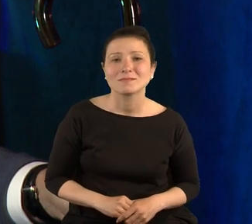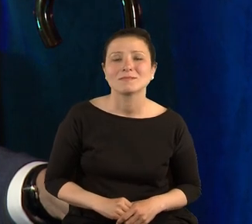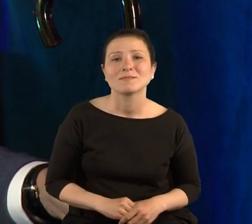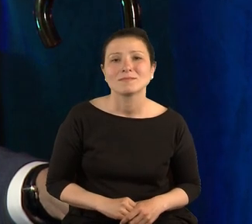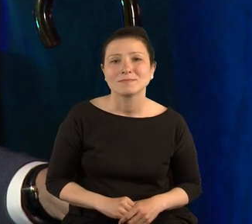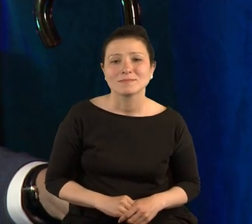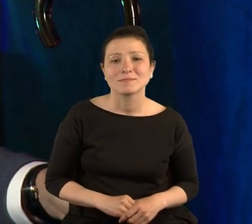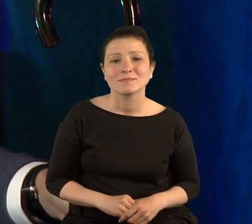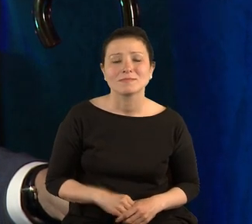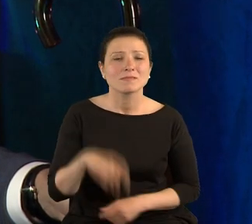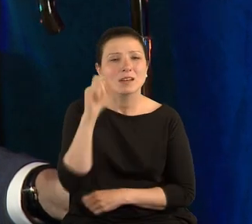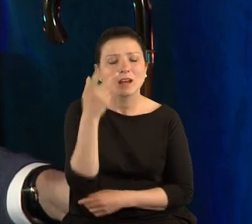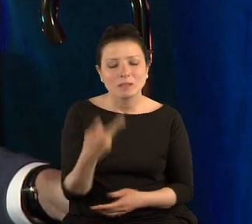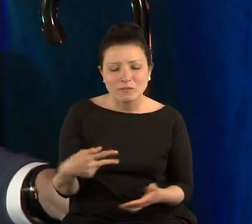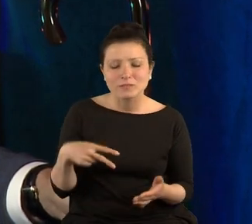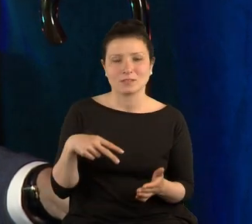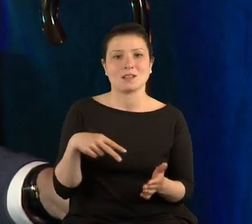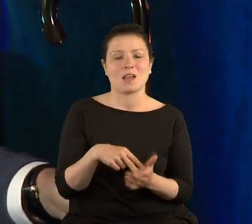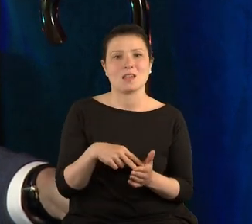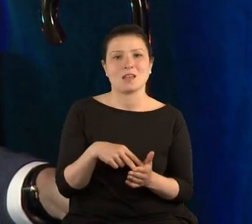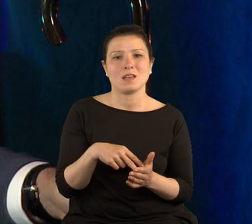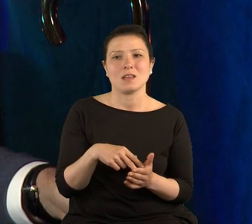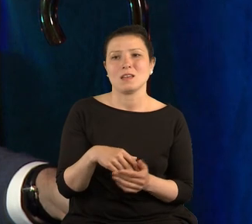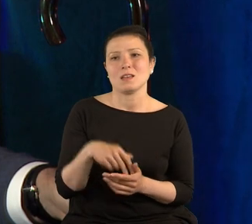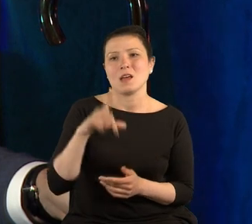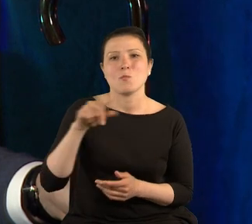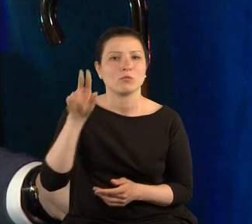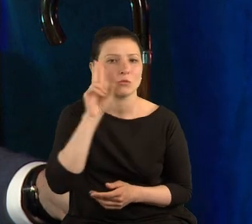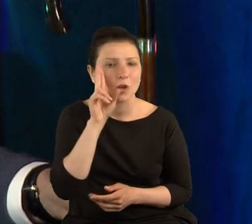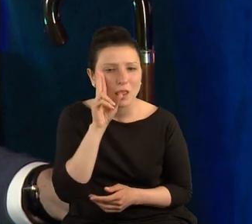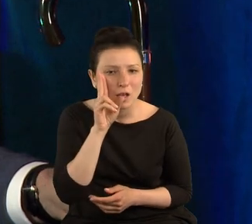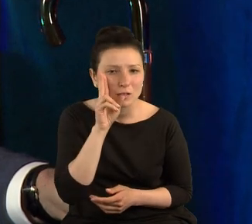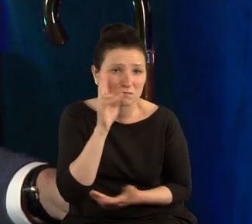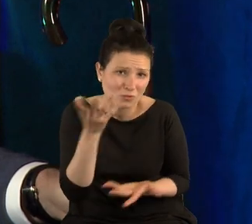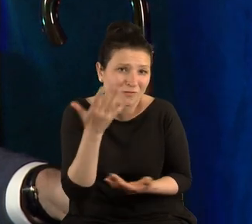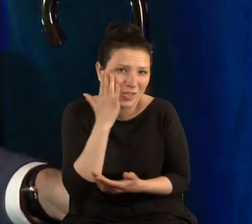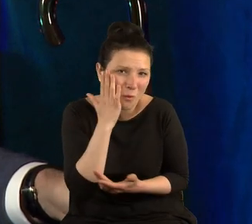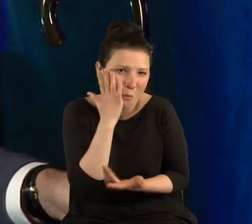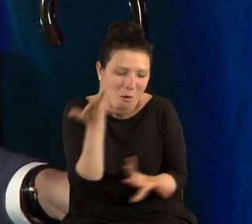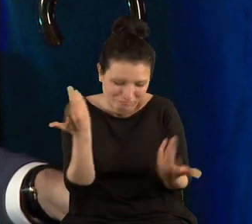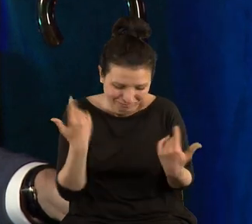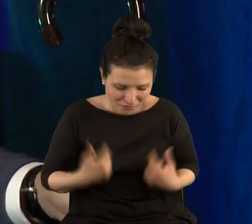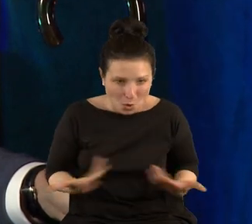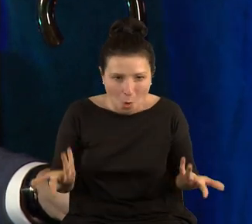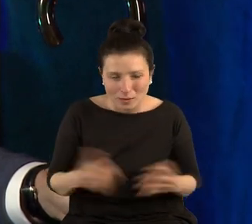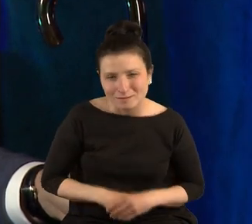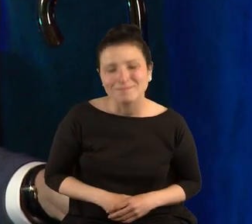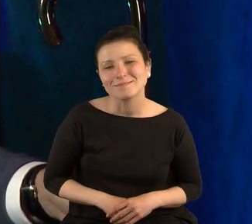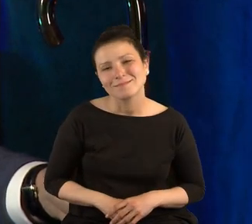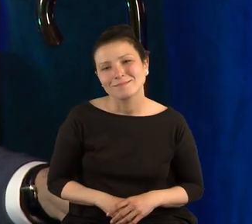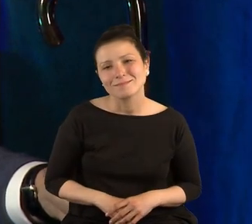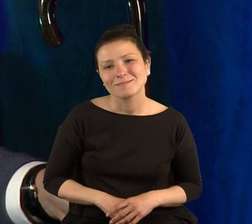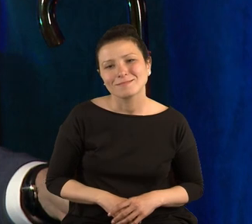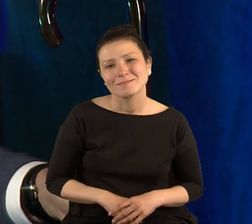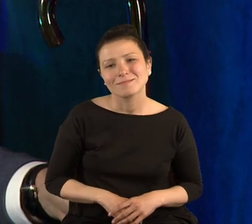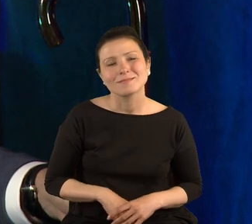Rano wstaję, idę do toalety, no taka natura i przechodzę po